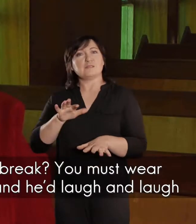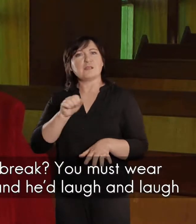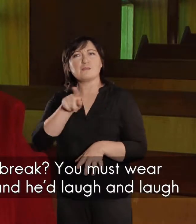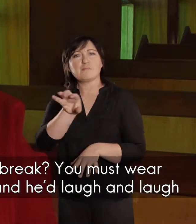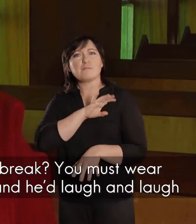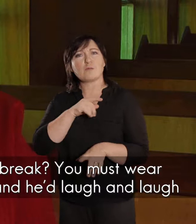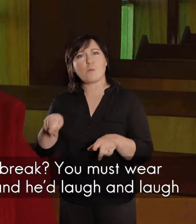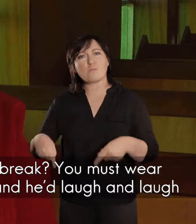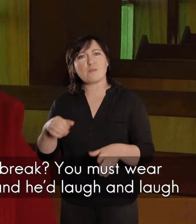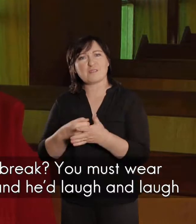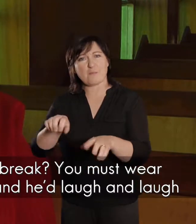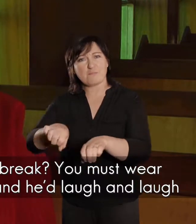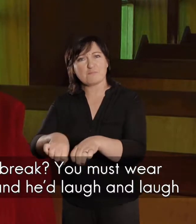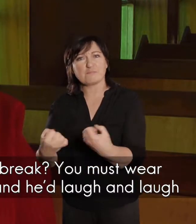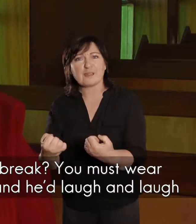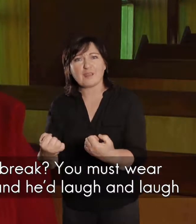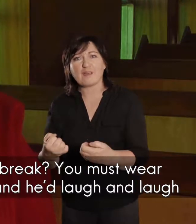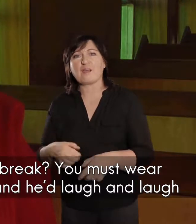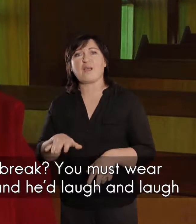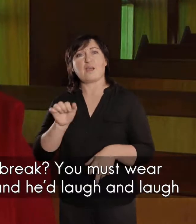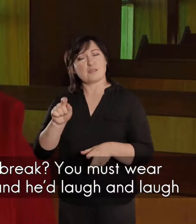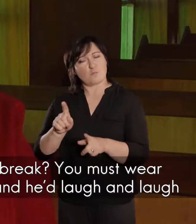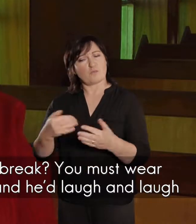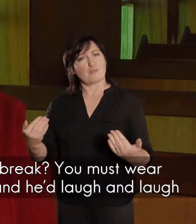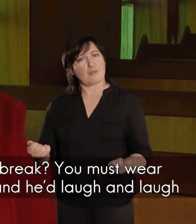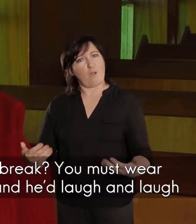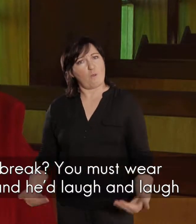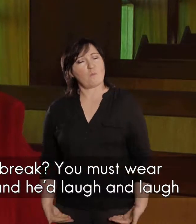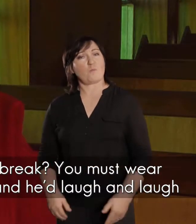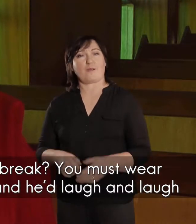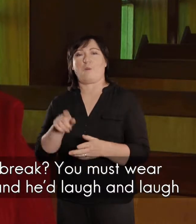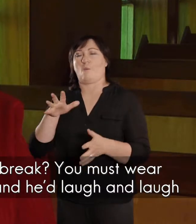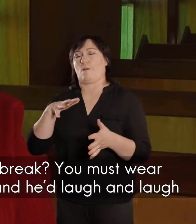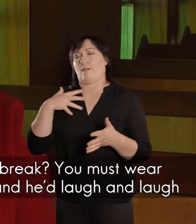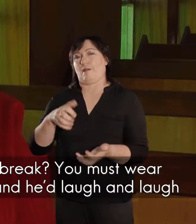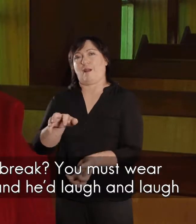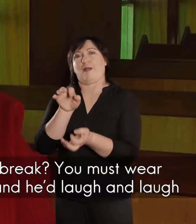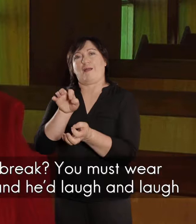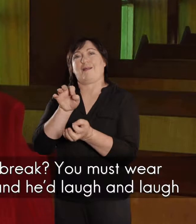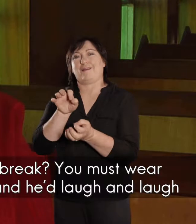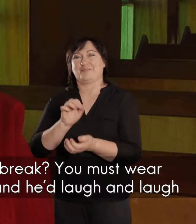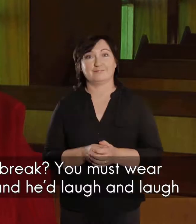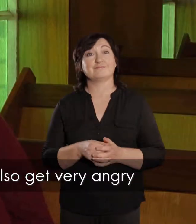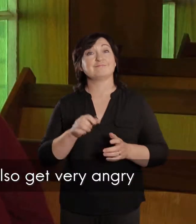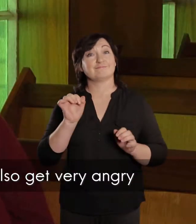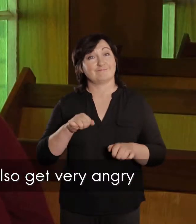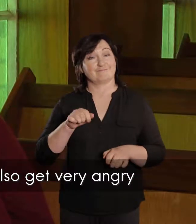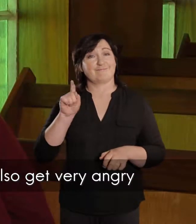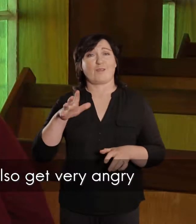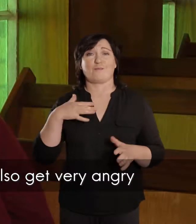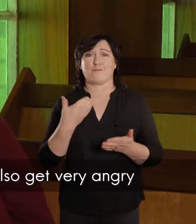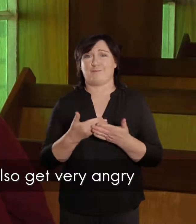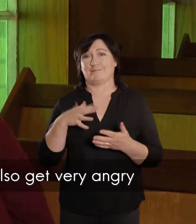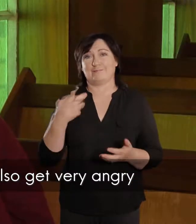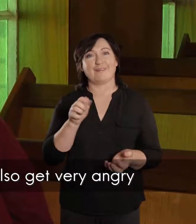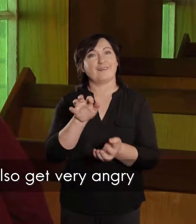gevraas, as jy bang jou benen kan breek, want ons het nog in jou benen gesien nie. Jy moet een kortbroek dra, dat hy altijd die lekker lach en lach. Baie het een sin vir